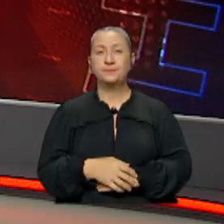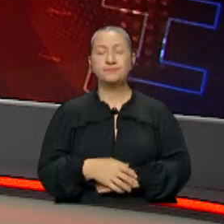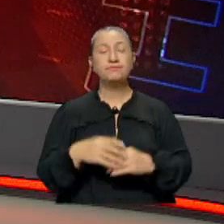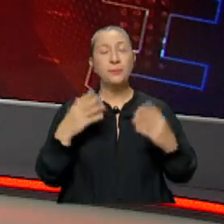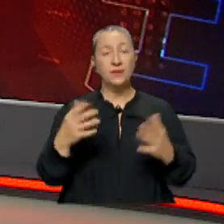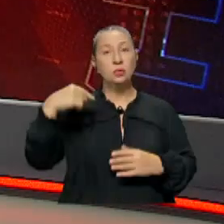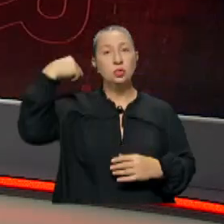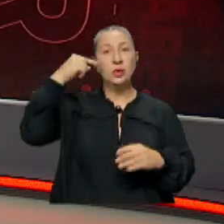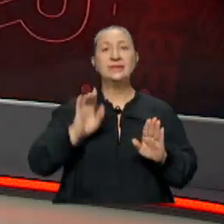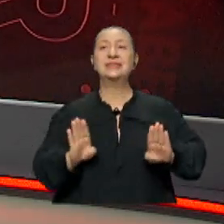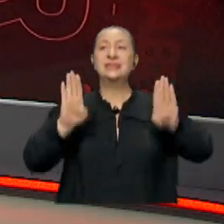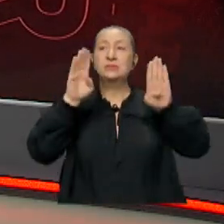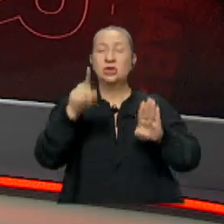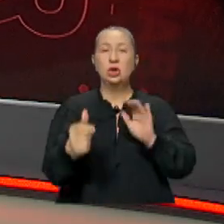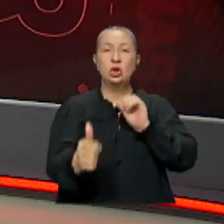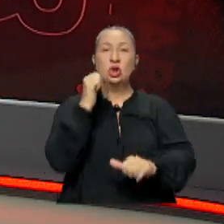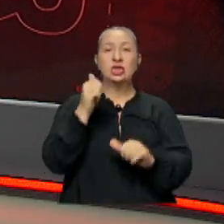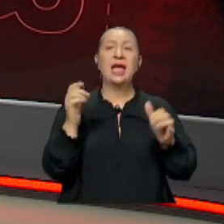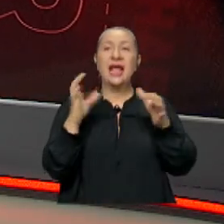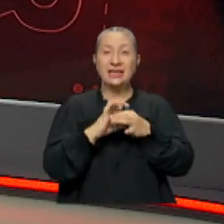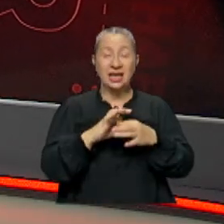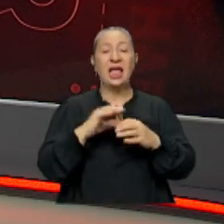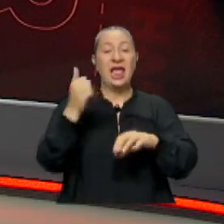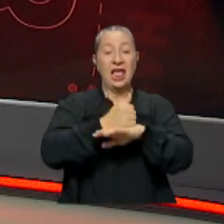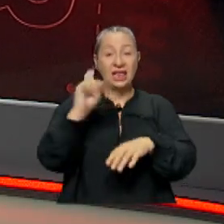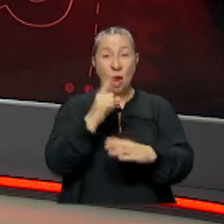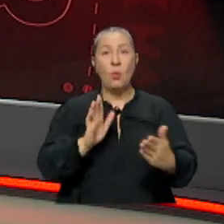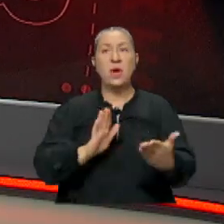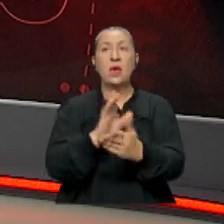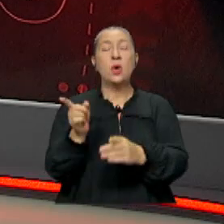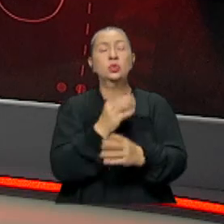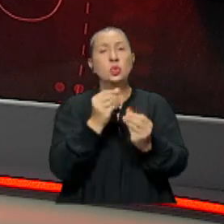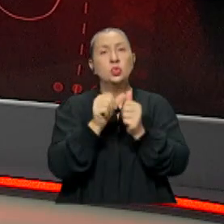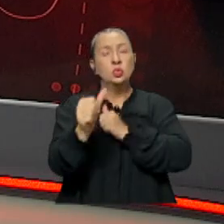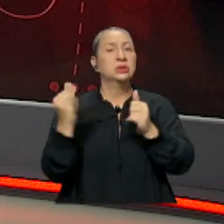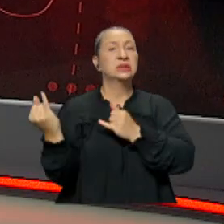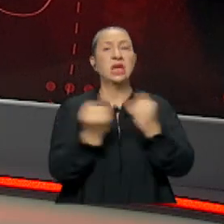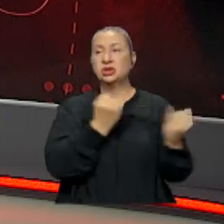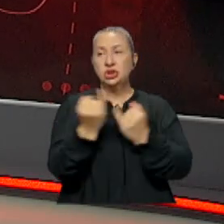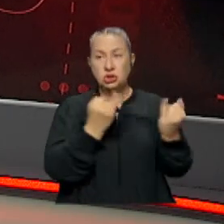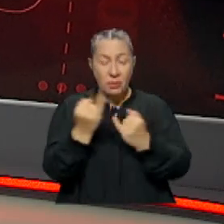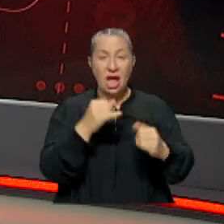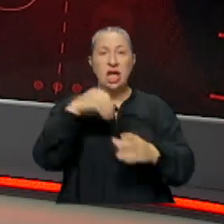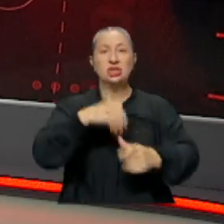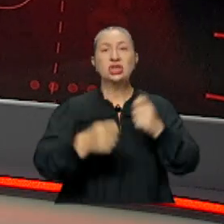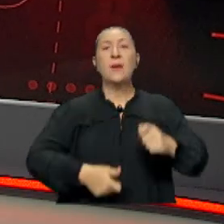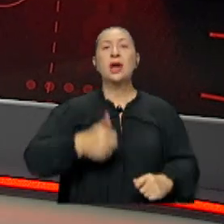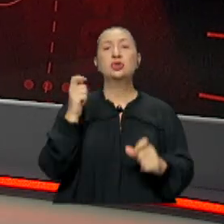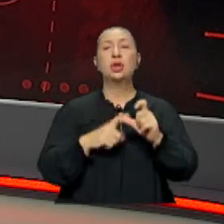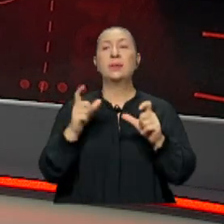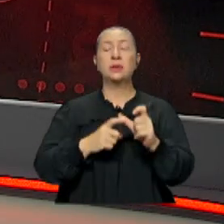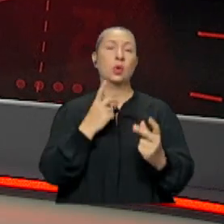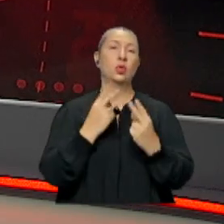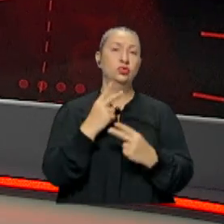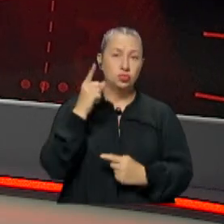Efendim Suriyeli sığınmacıların dönüşüne ilişkin iktidarla muhalefet arasında uzun süredir devam eden tartışmada İçişleri Bakanı Süleyman